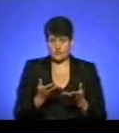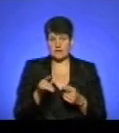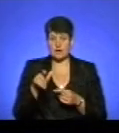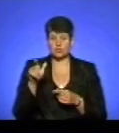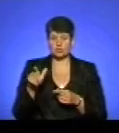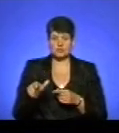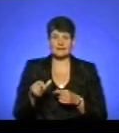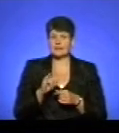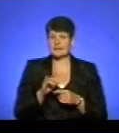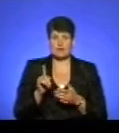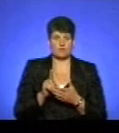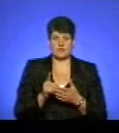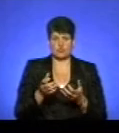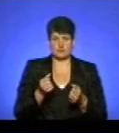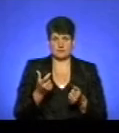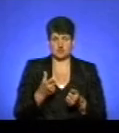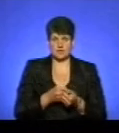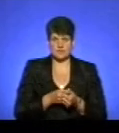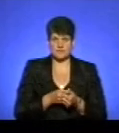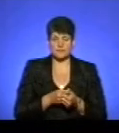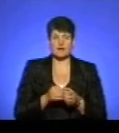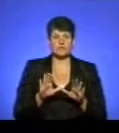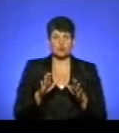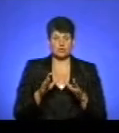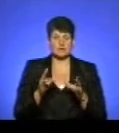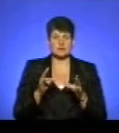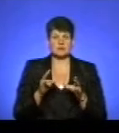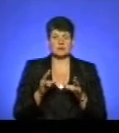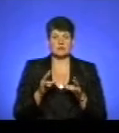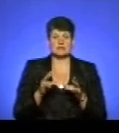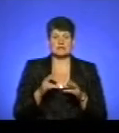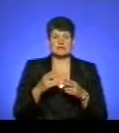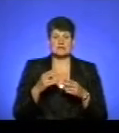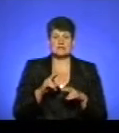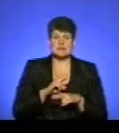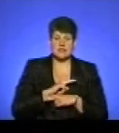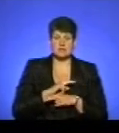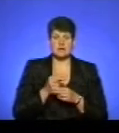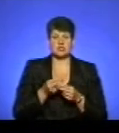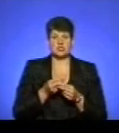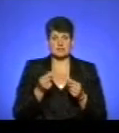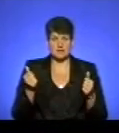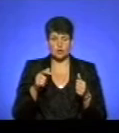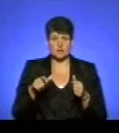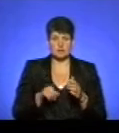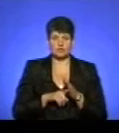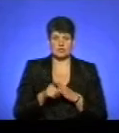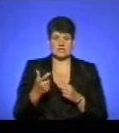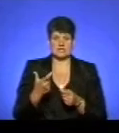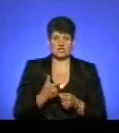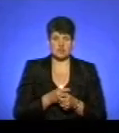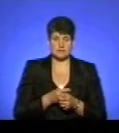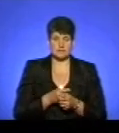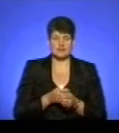та людина і не повинна отримувати щеплення. В разі загибелі чи зникнення цієї тварини, людині розпочинається курс щеплень.